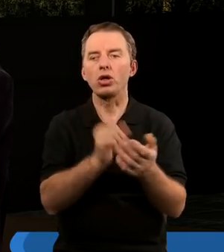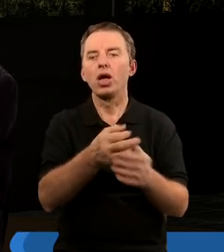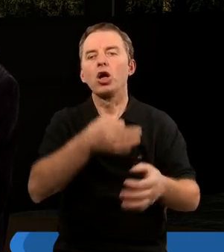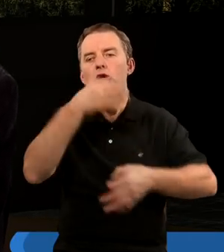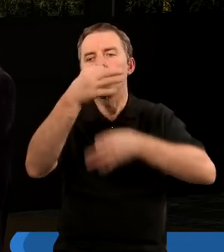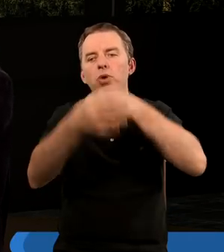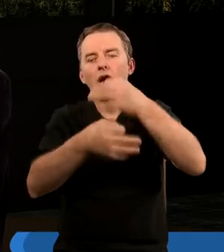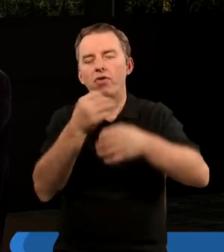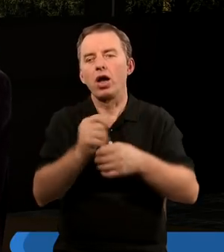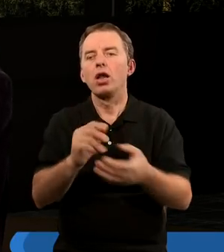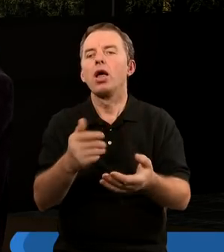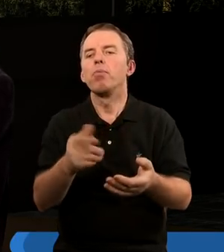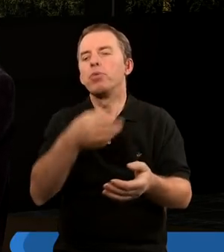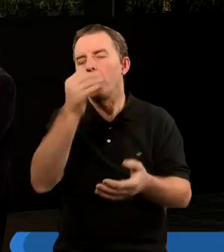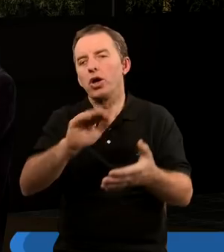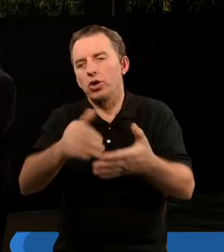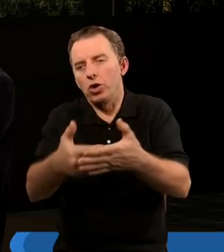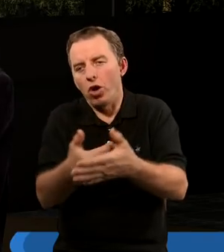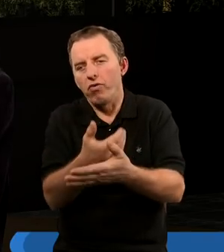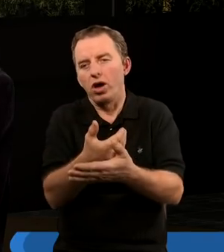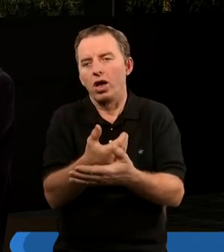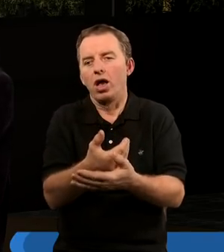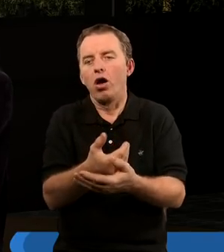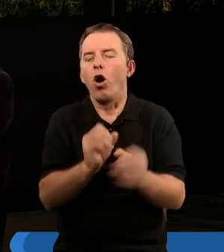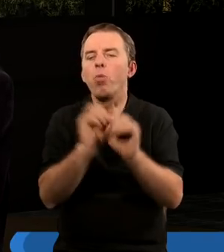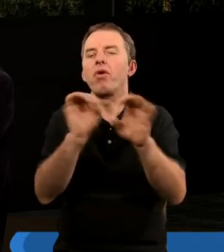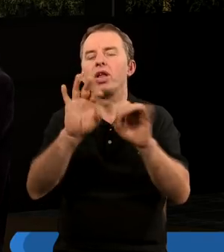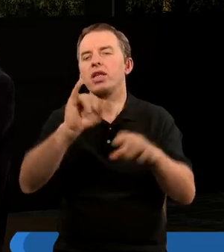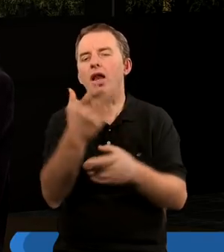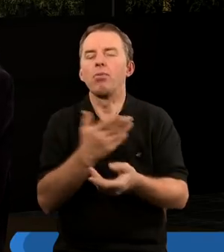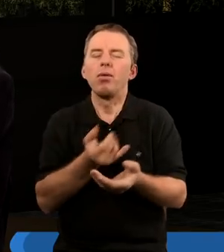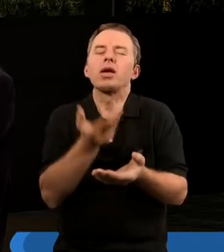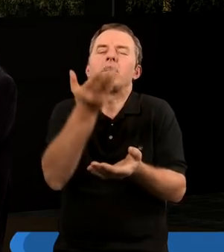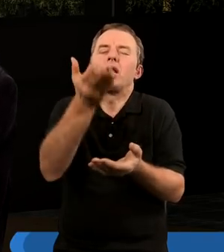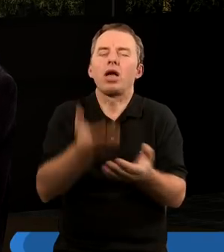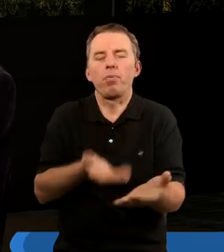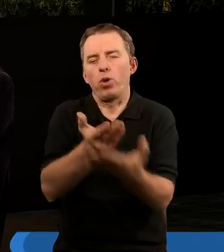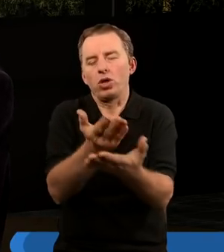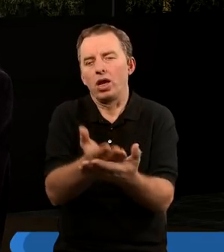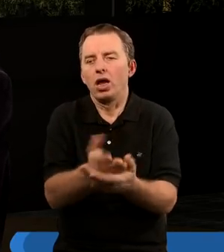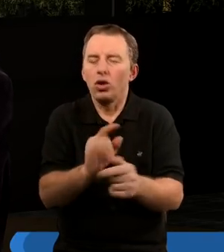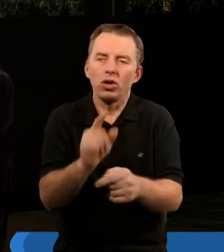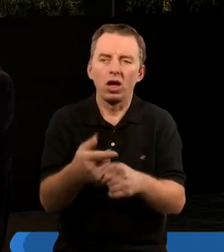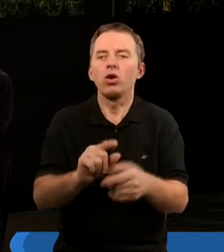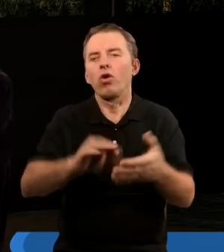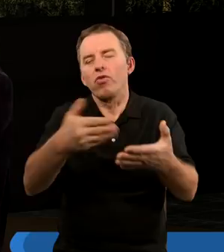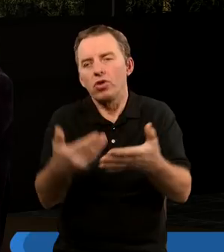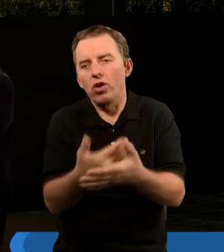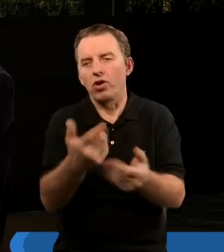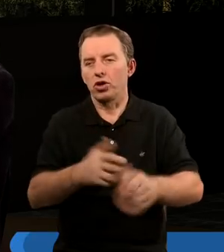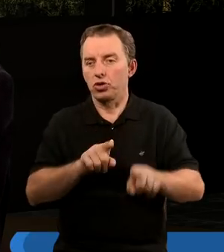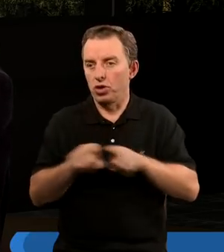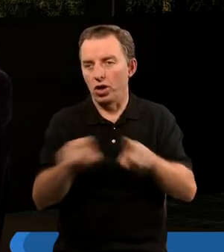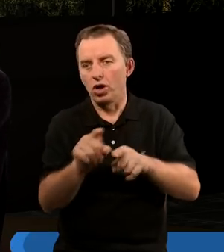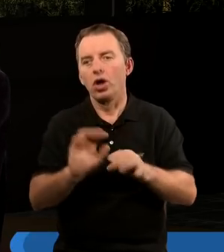Śpiewali pieśń nową. W apokalipsie mamy kilka takich wzmianek. Kiedy coś nowego się dzieje,